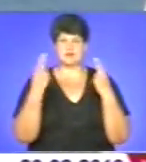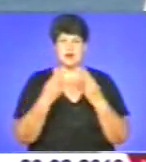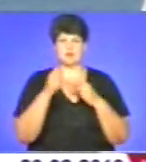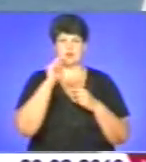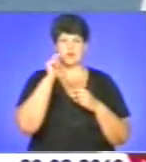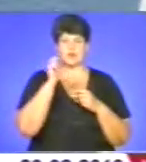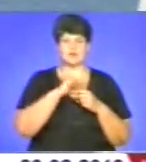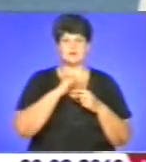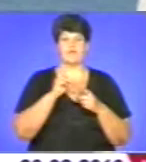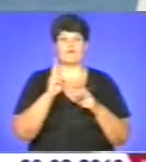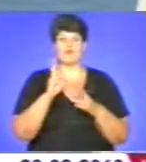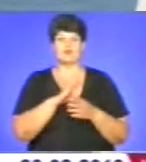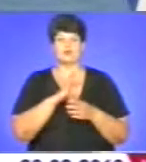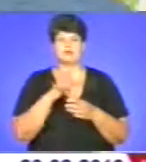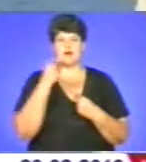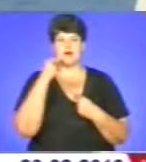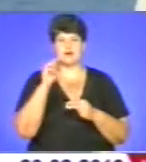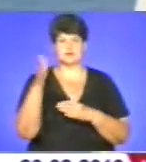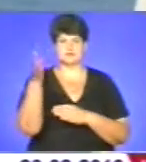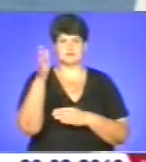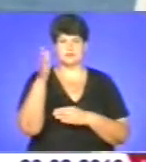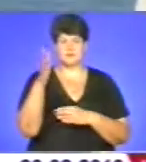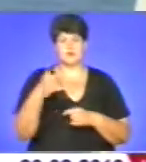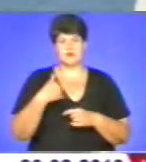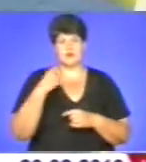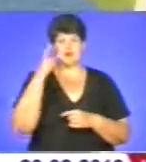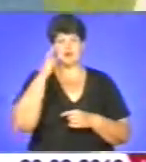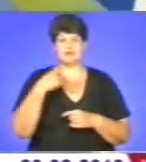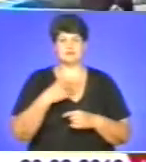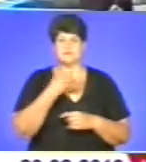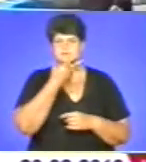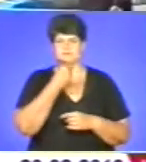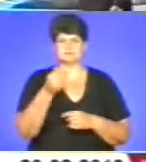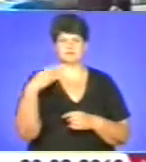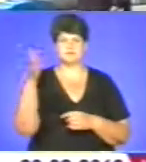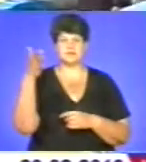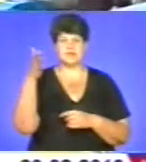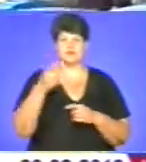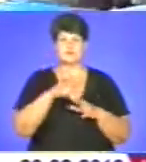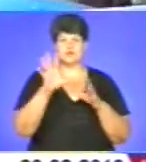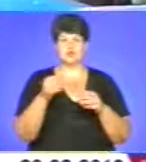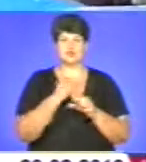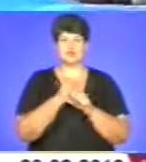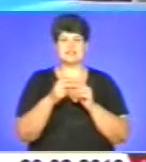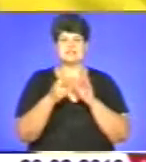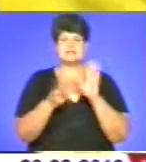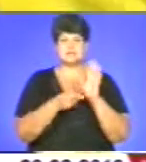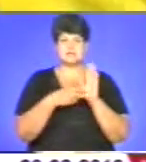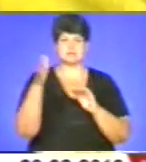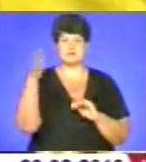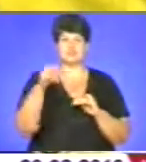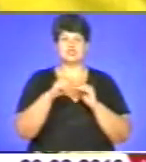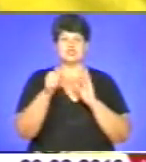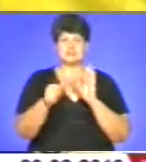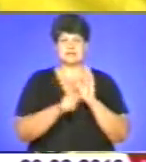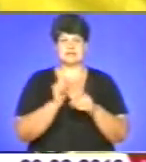думаю, що наш прапор буде найбільший цей раз і найгарніший. Всього виготовили 17 прапорів, 16 із них